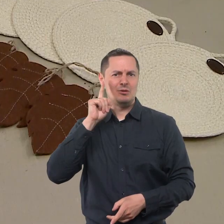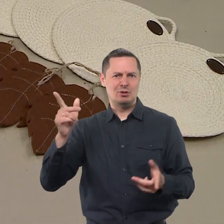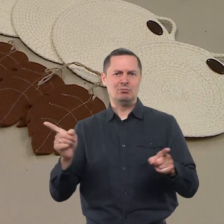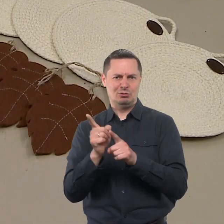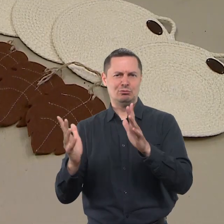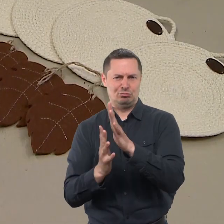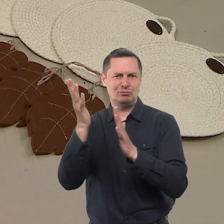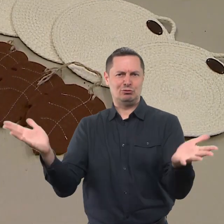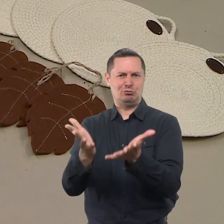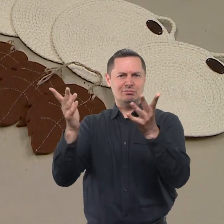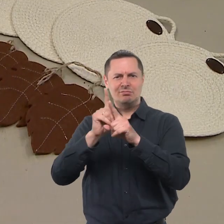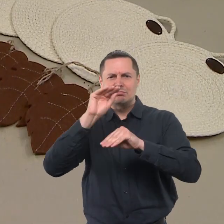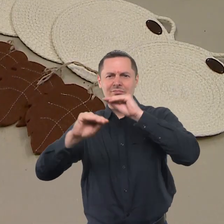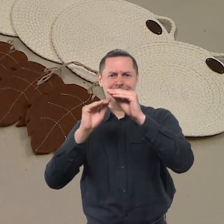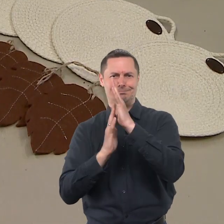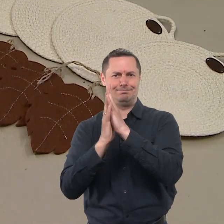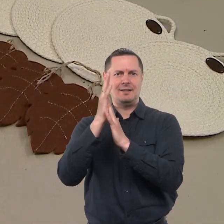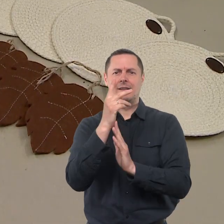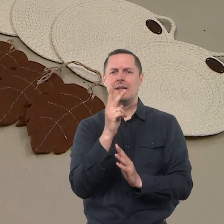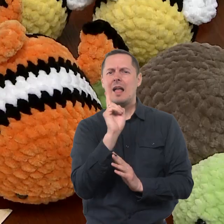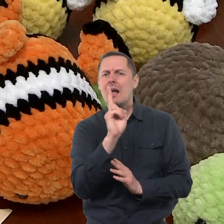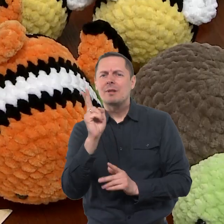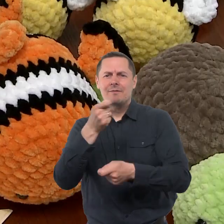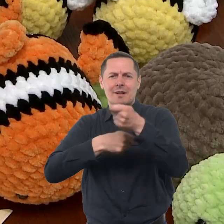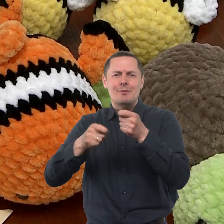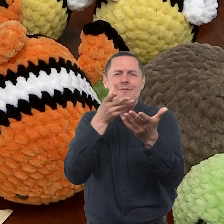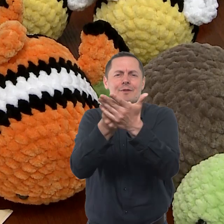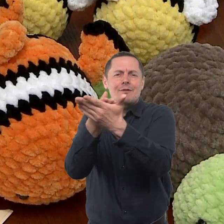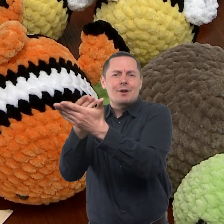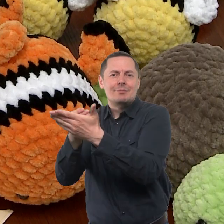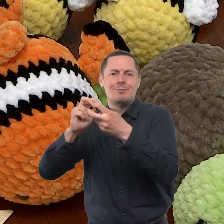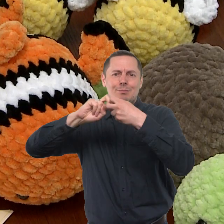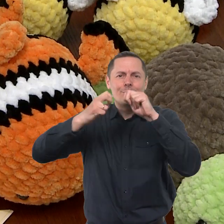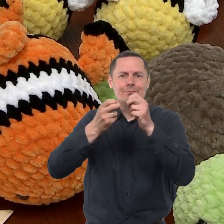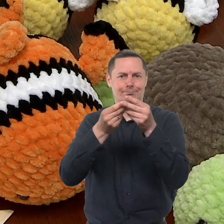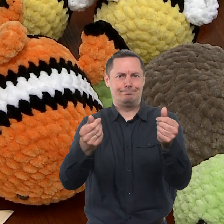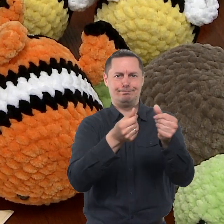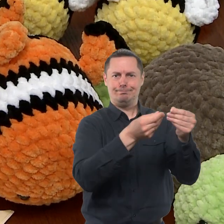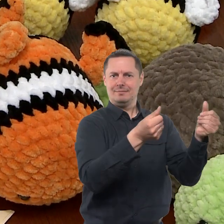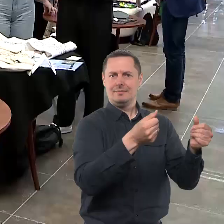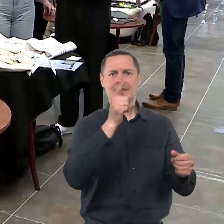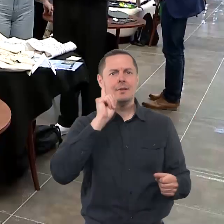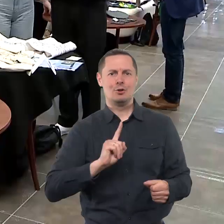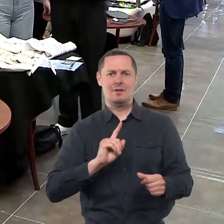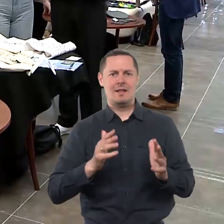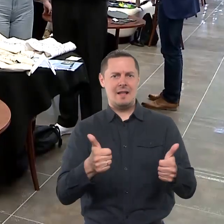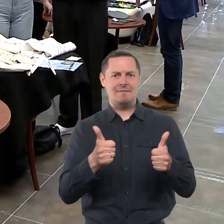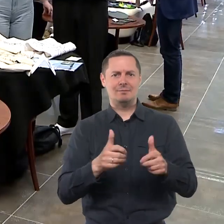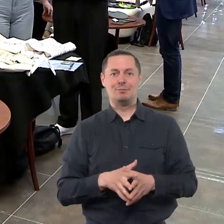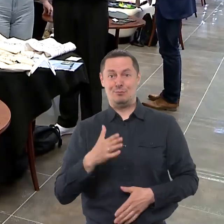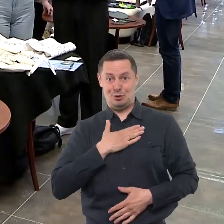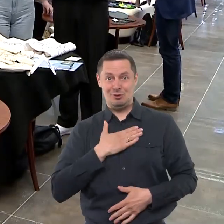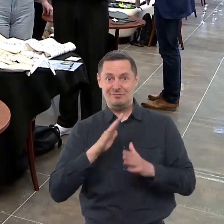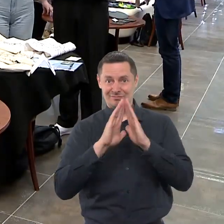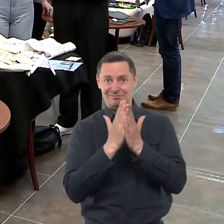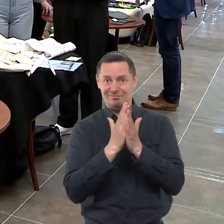kurti. Kiekvienas verslas tengiasi su savo idėje spręsti vyraujančios socialinės ir ekonominės problemas. Savo atvirukai